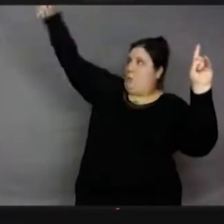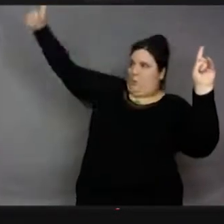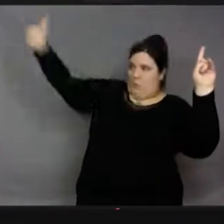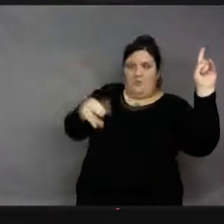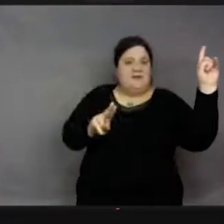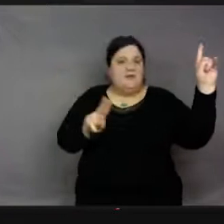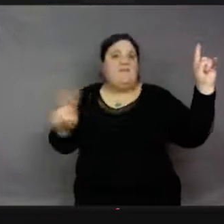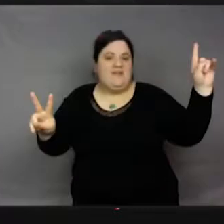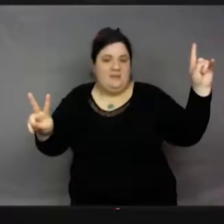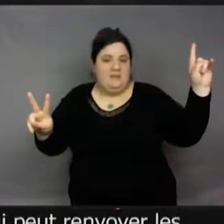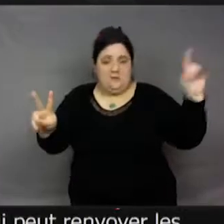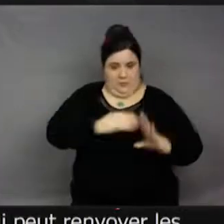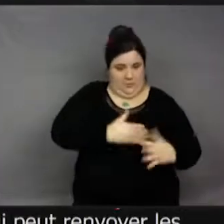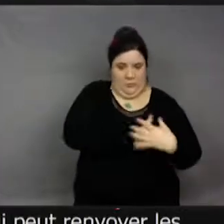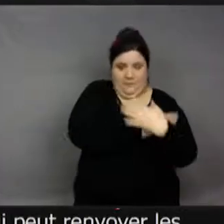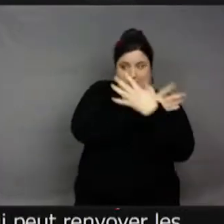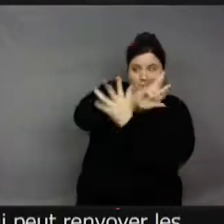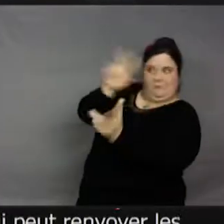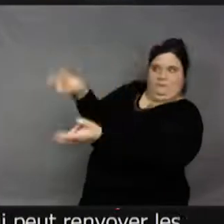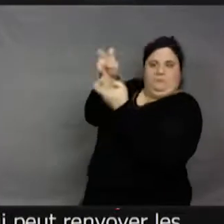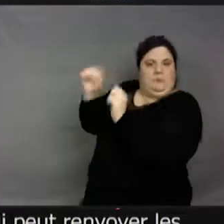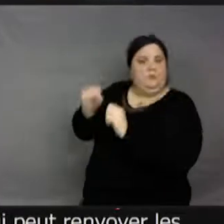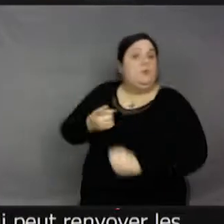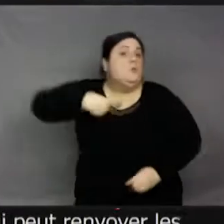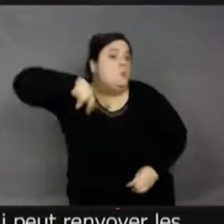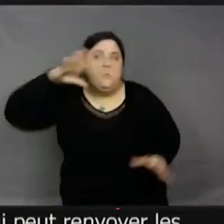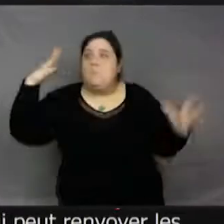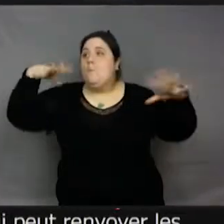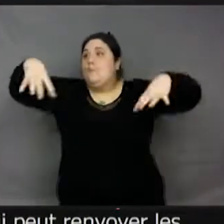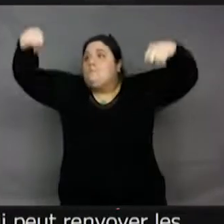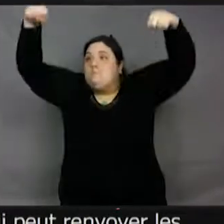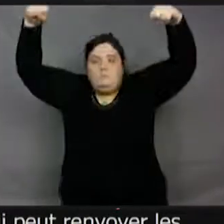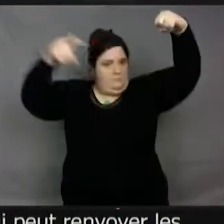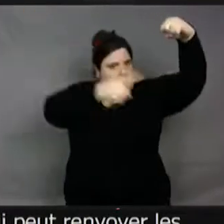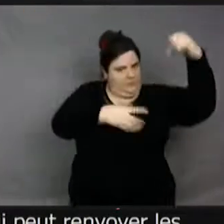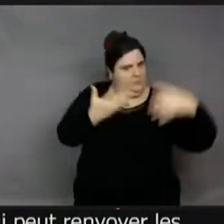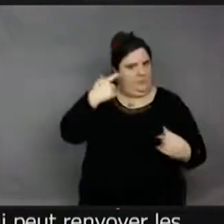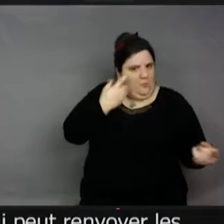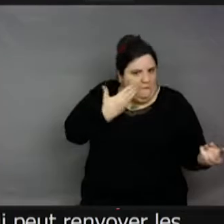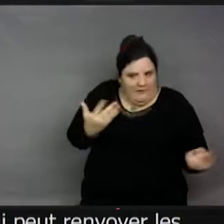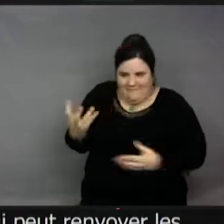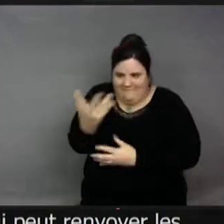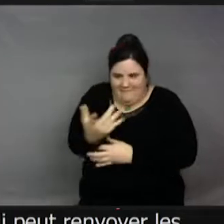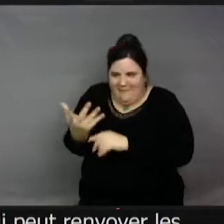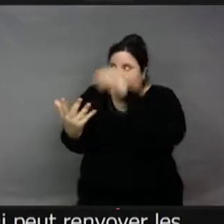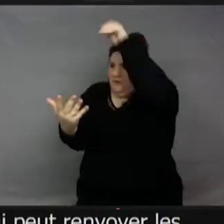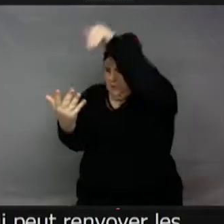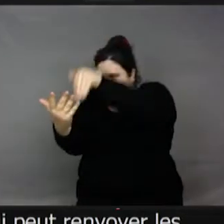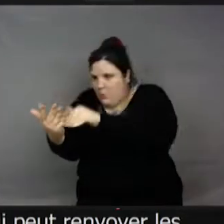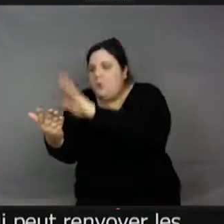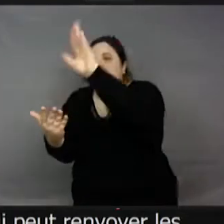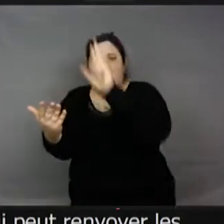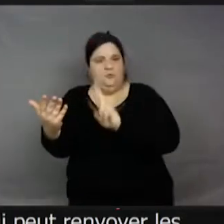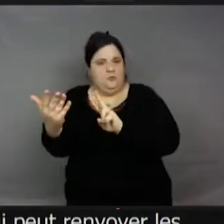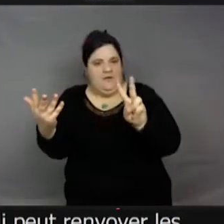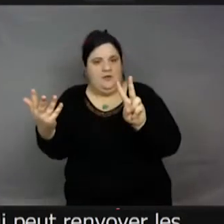vous, vous ne voyez que du noir, alors qu'eux vont voir les fleurs qui réfléchissent les ultraviolets. Et sinon, on sait pourquoi il y a certaines